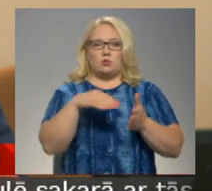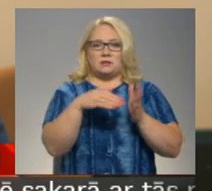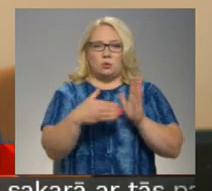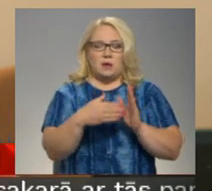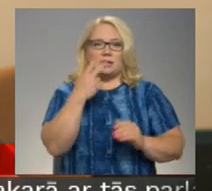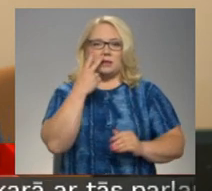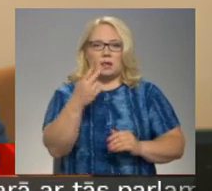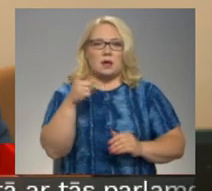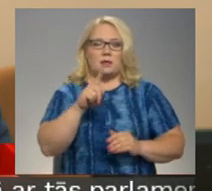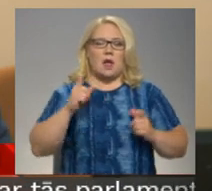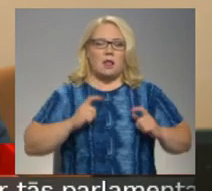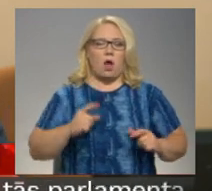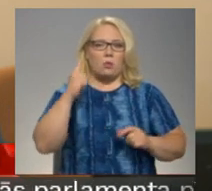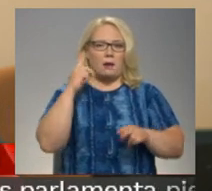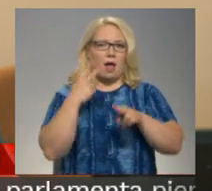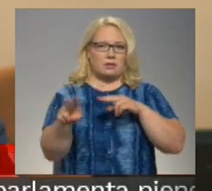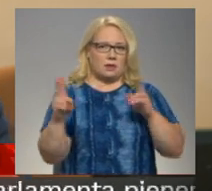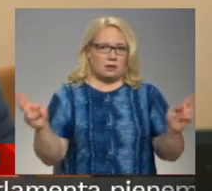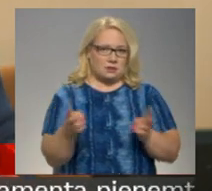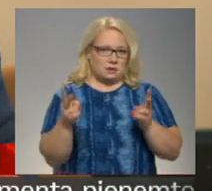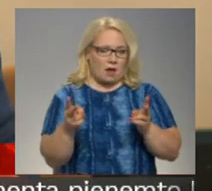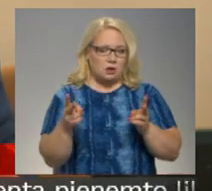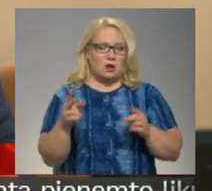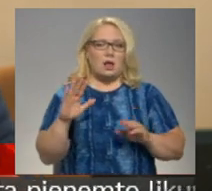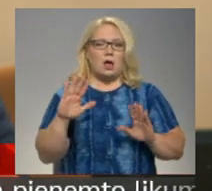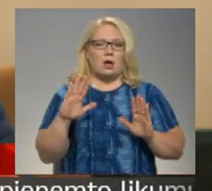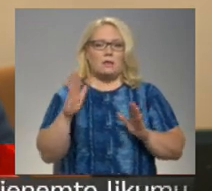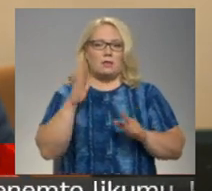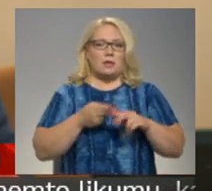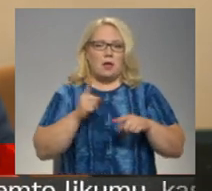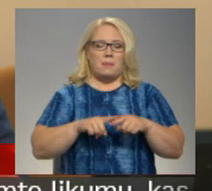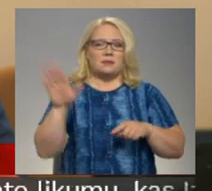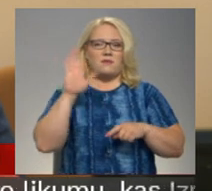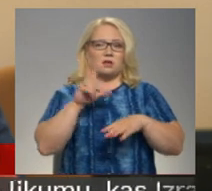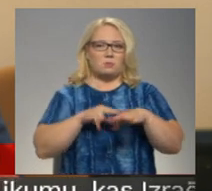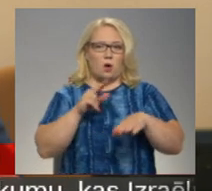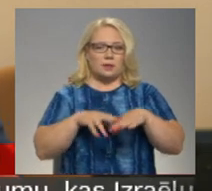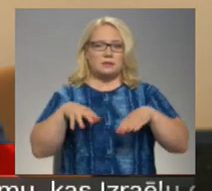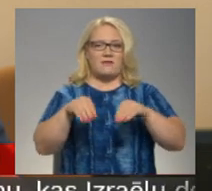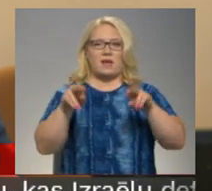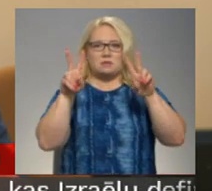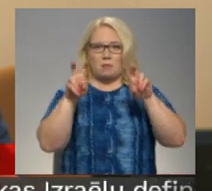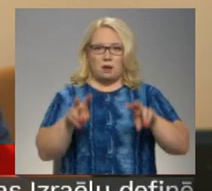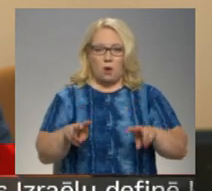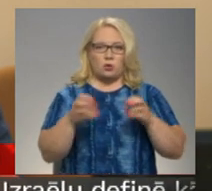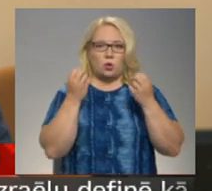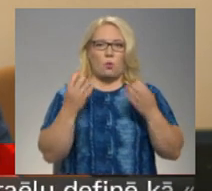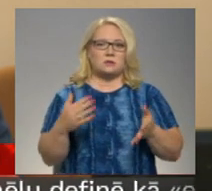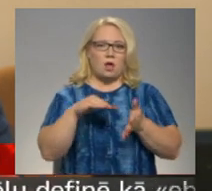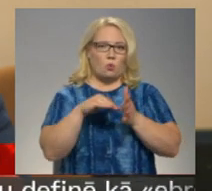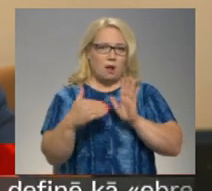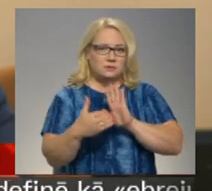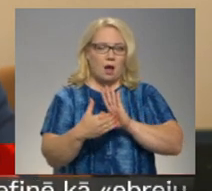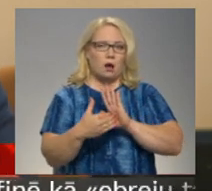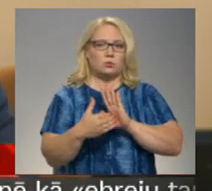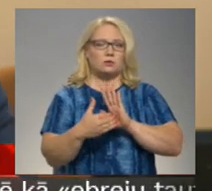tā varētu būt arī ļaunprātīga dedzināšana. Tādēļ valsts policija pašlaik attiecīgi veica pārbalde un noskaidro apstākļus.